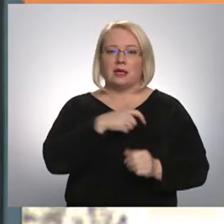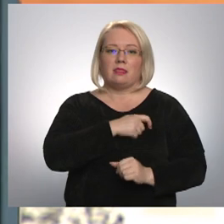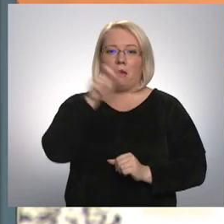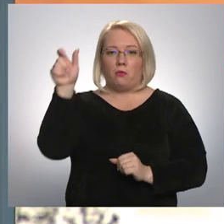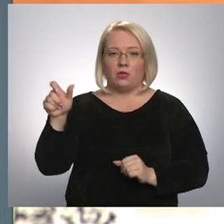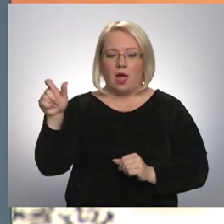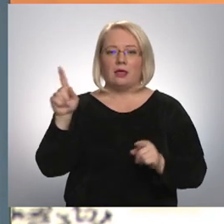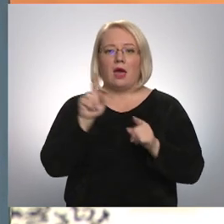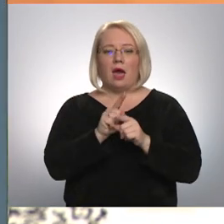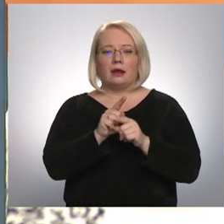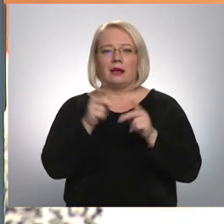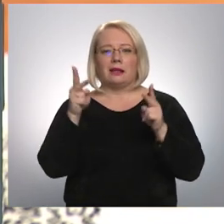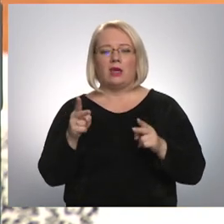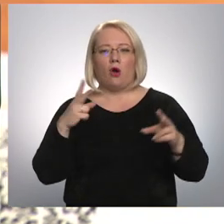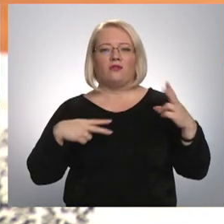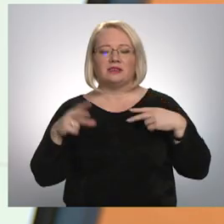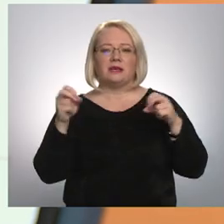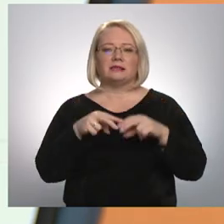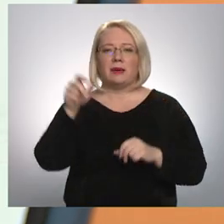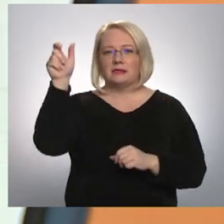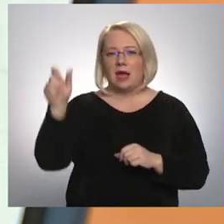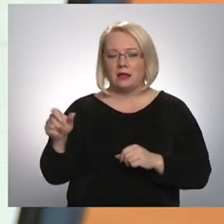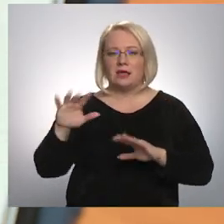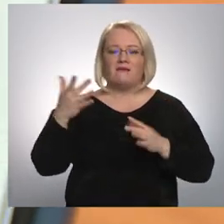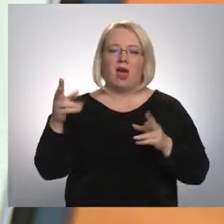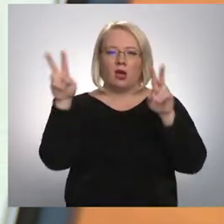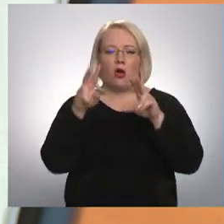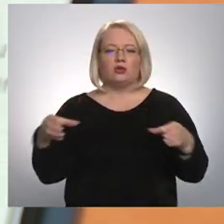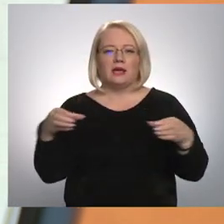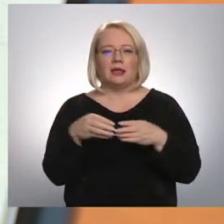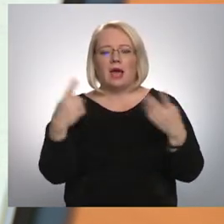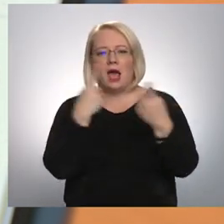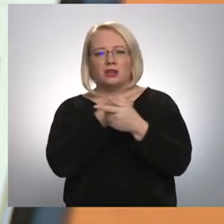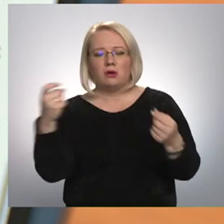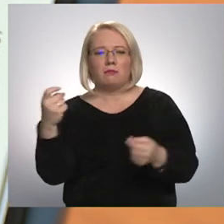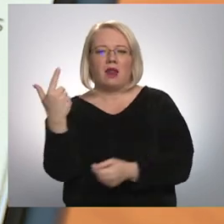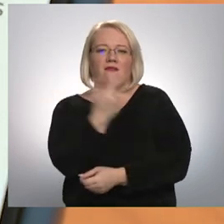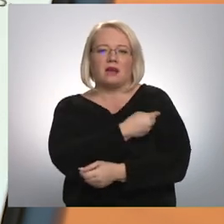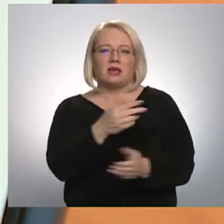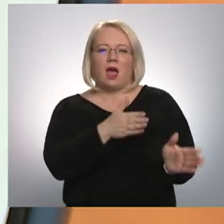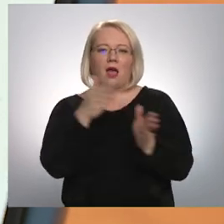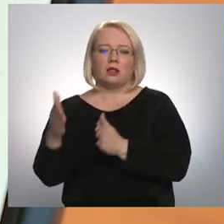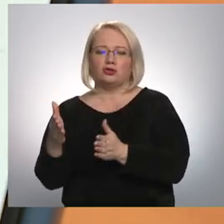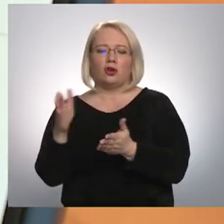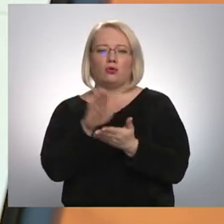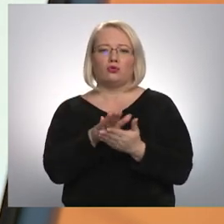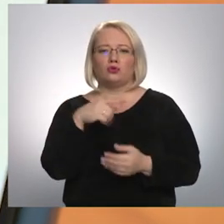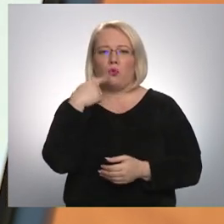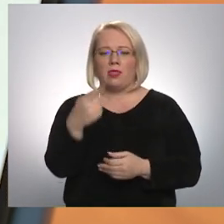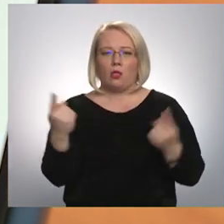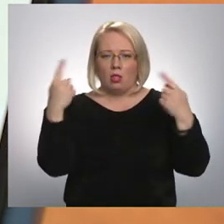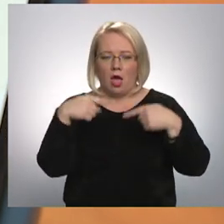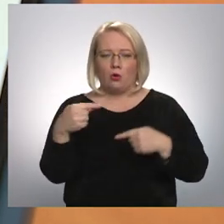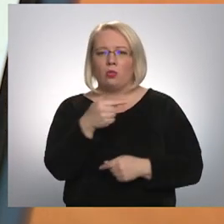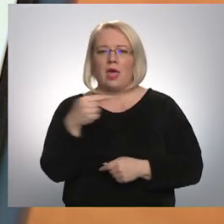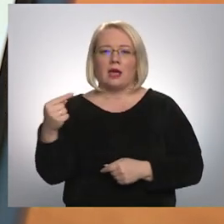ar kliniskās universitātes slimnītas speciālista vai konsīlei atzinumu par vakcinācijas atlikšanu uz noteiktu laiku un negatīvu testu.